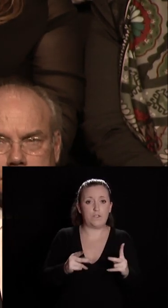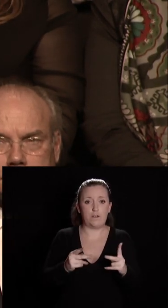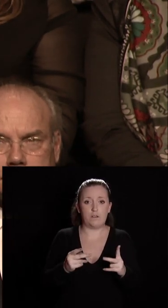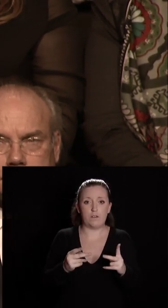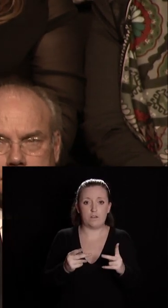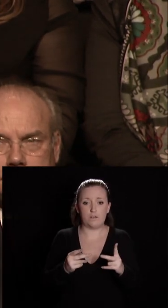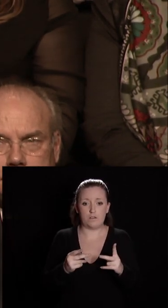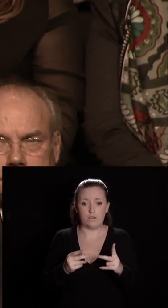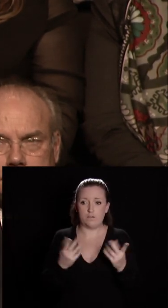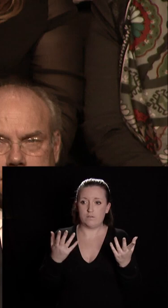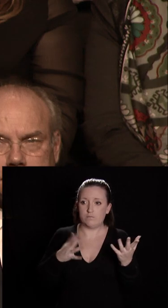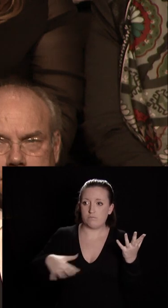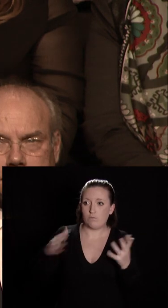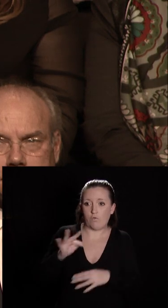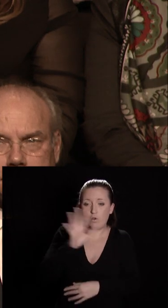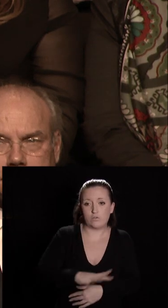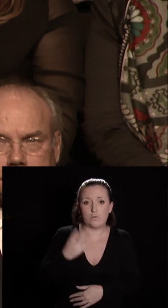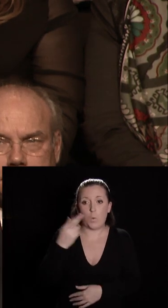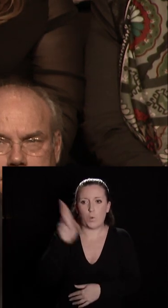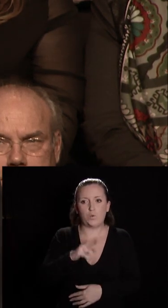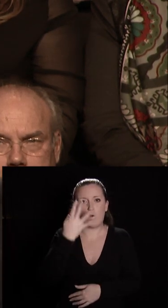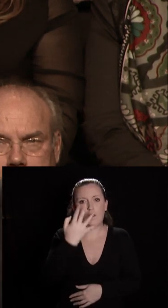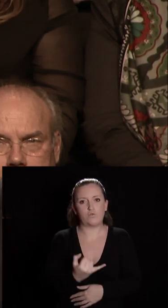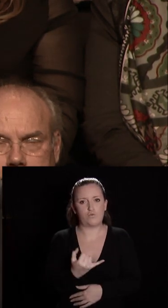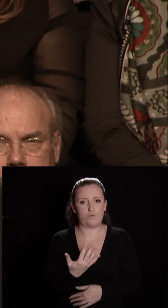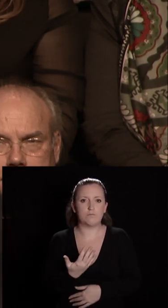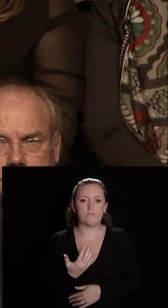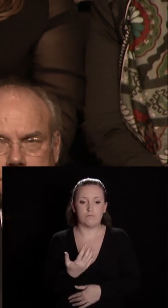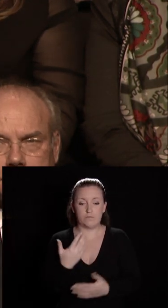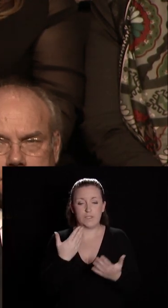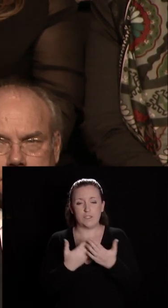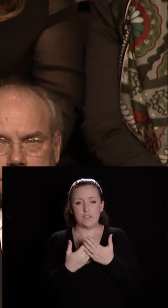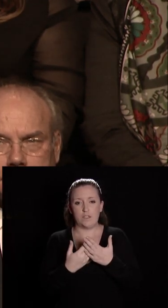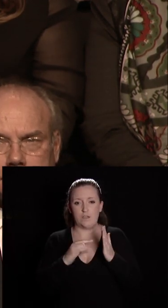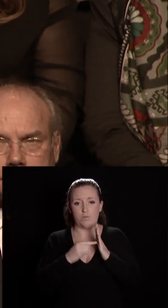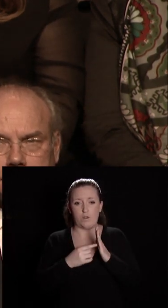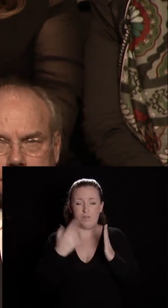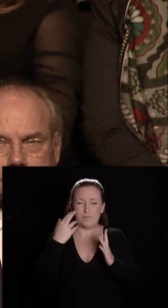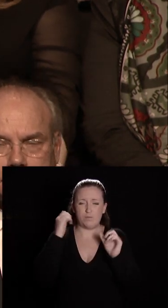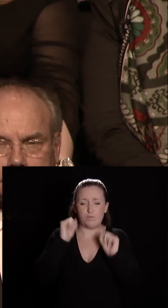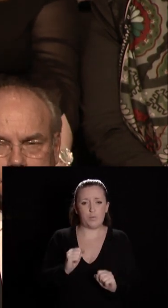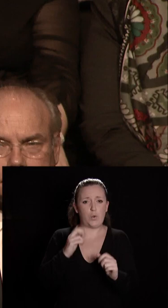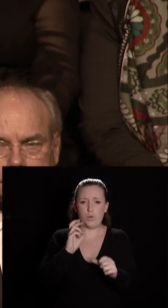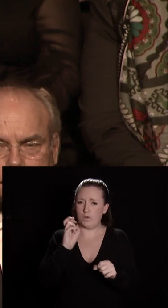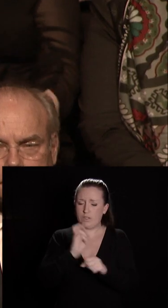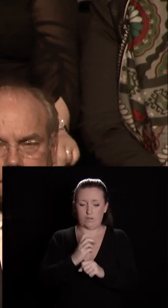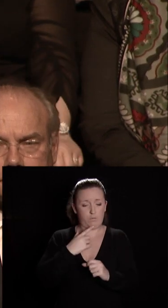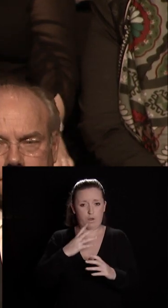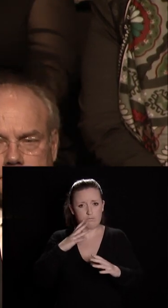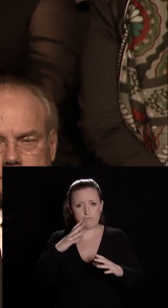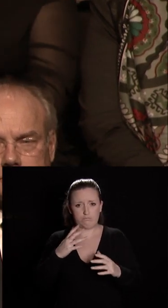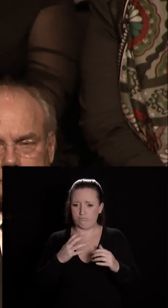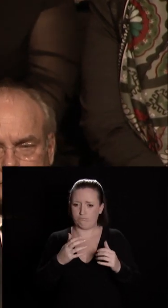revenues à la semaine de 4 jours. Sur ce point particulier, aussi longtemps que nous pourrons le faire, j'assume cette situation